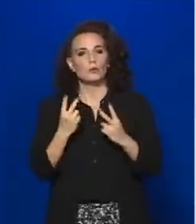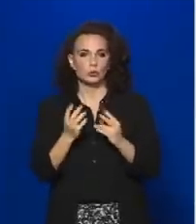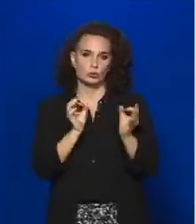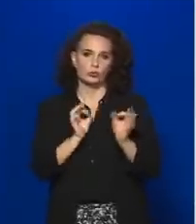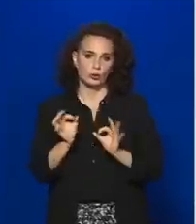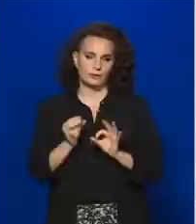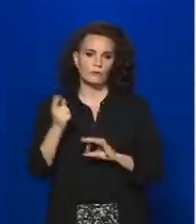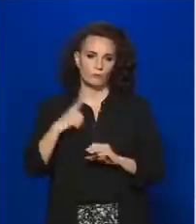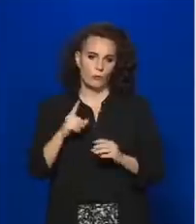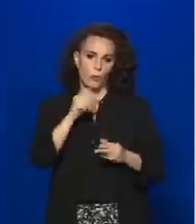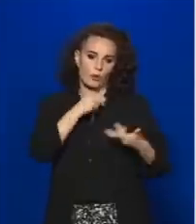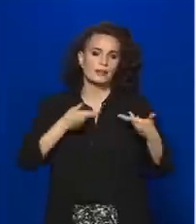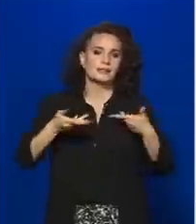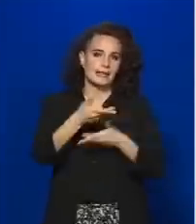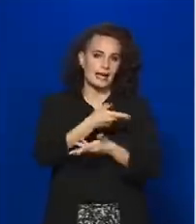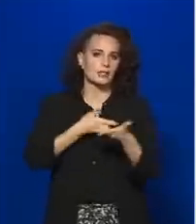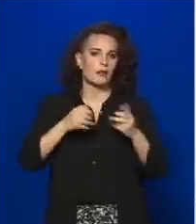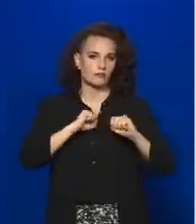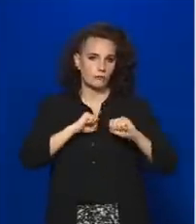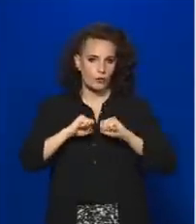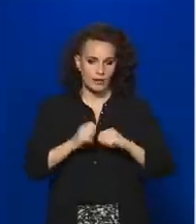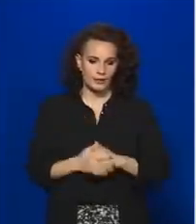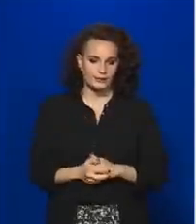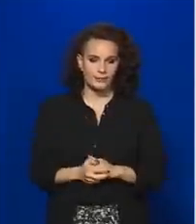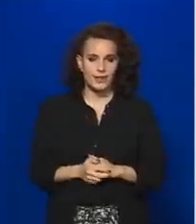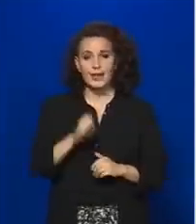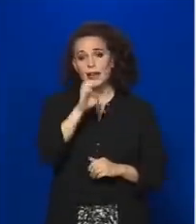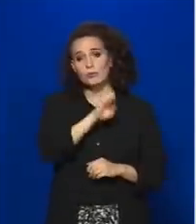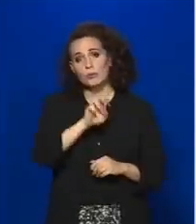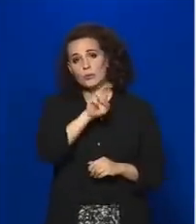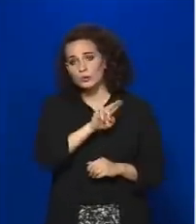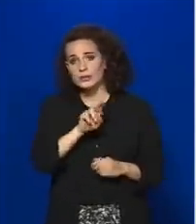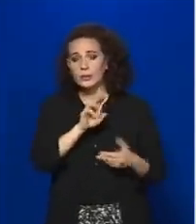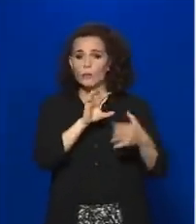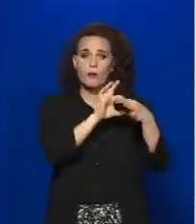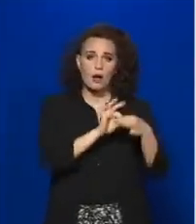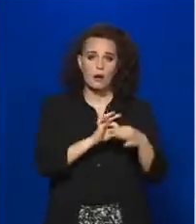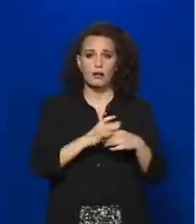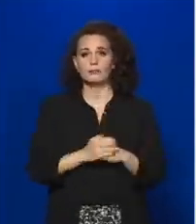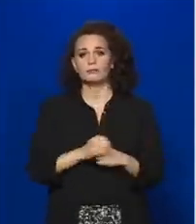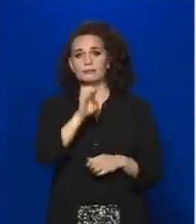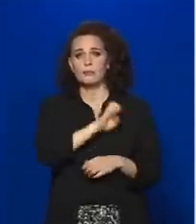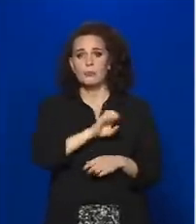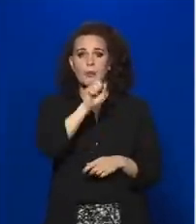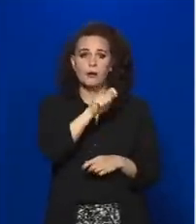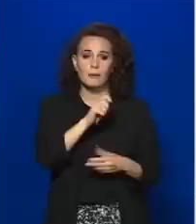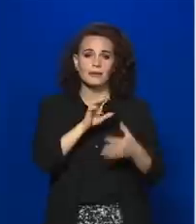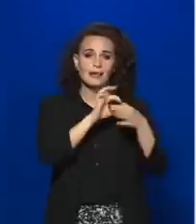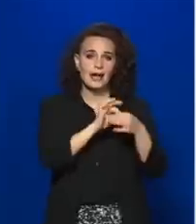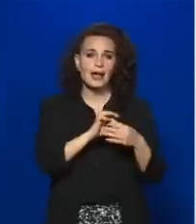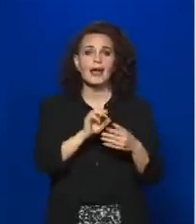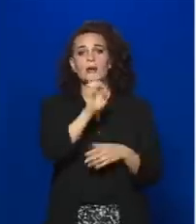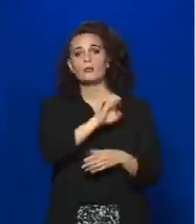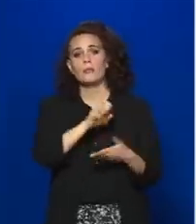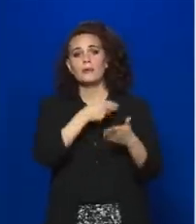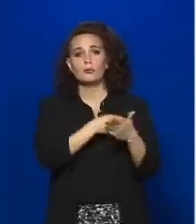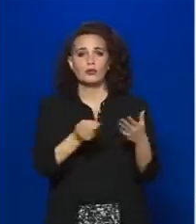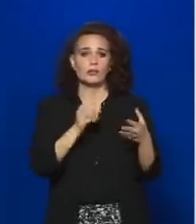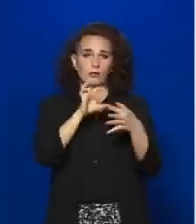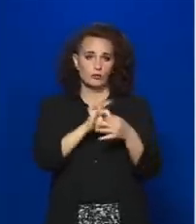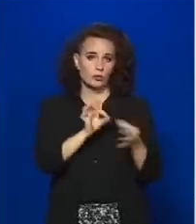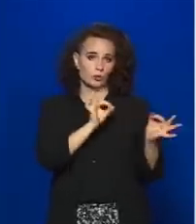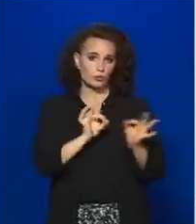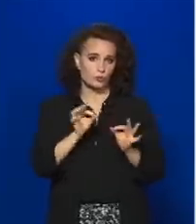és ezek az Európai Unióval, az Európai Parlament, tehát az Európai Bírósággal kapcsolatosak.